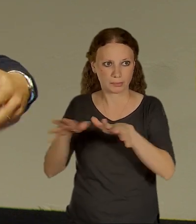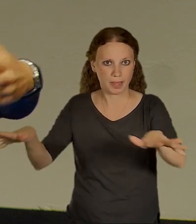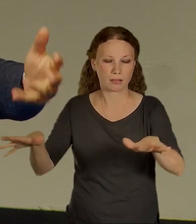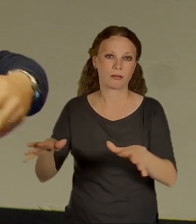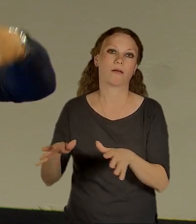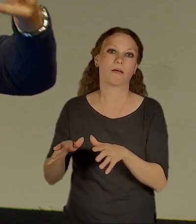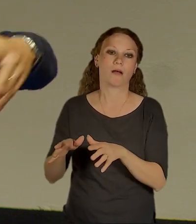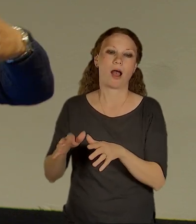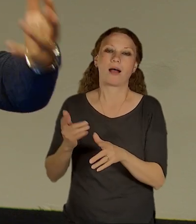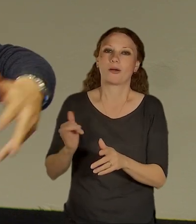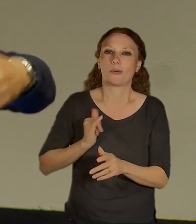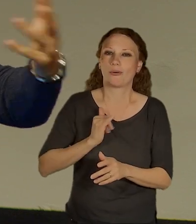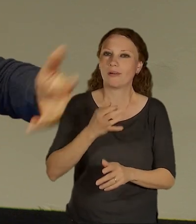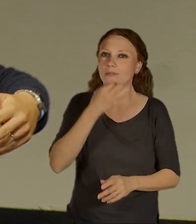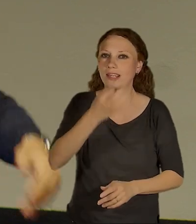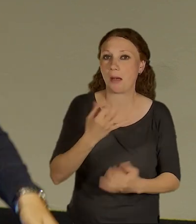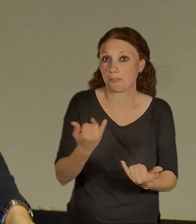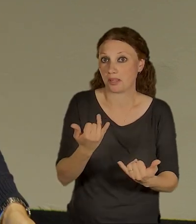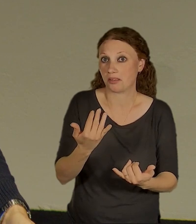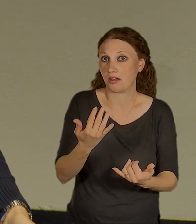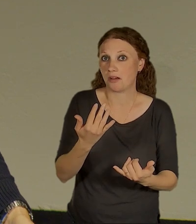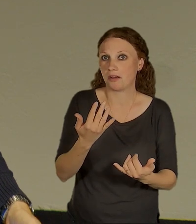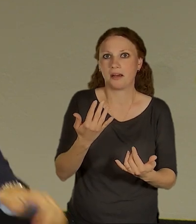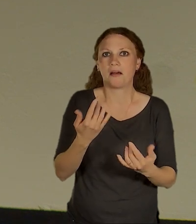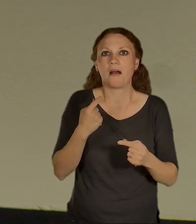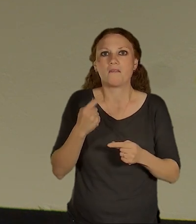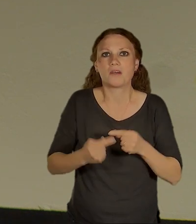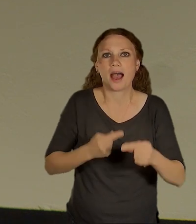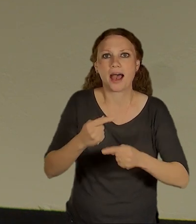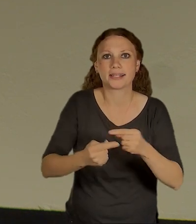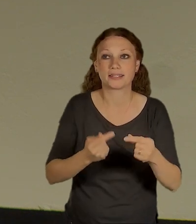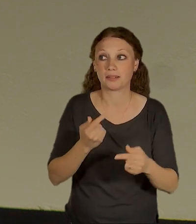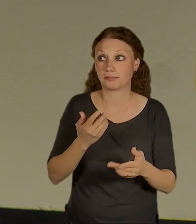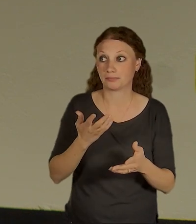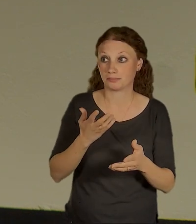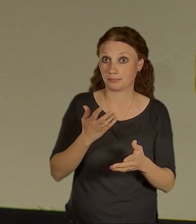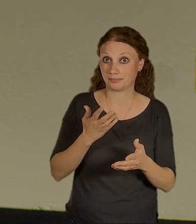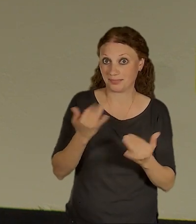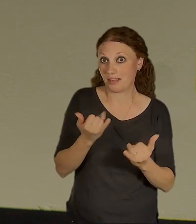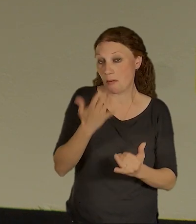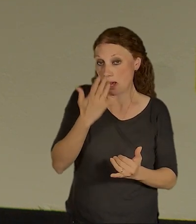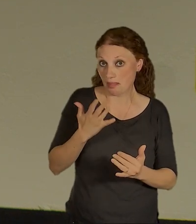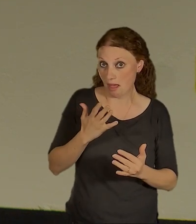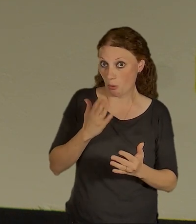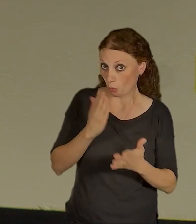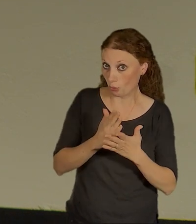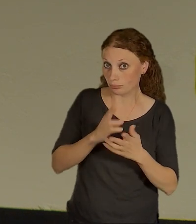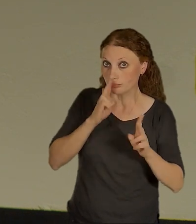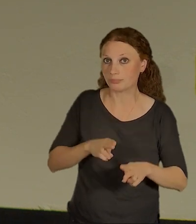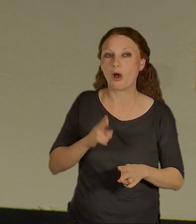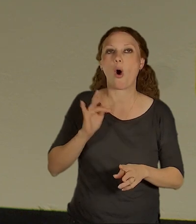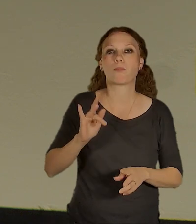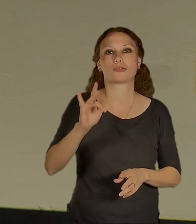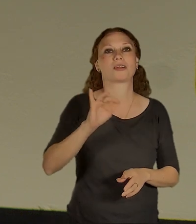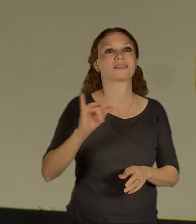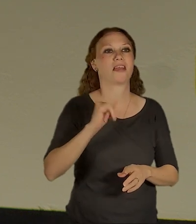protože to je taková jako věc, která se občas vznáší ve vzduchu, že bude nějaké Metro S a občas si z toho někdo dělá sranu, že